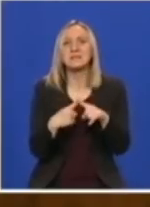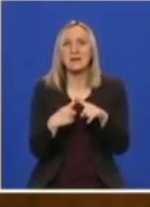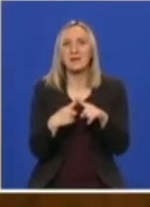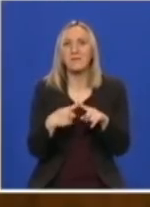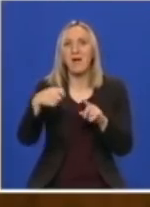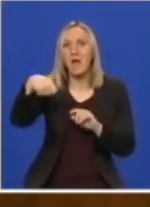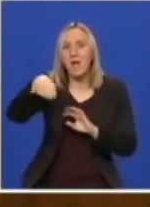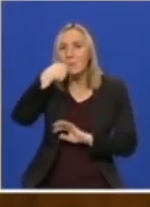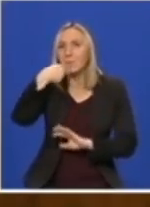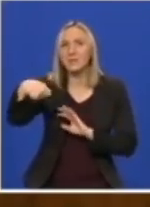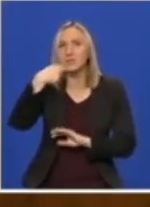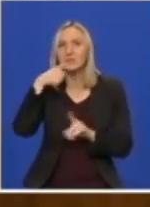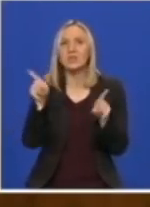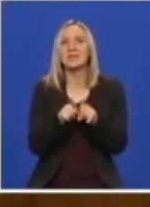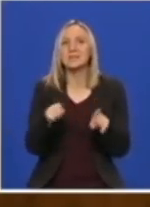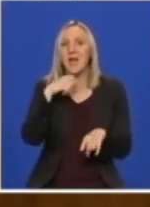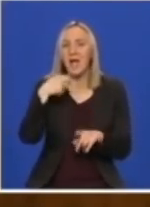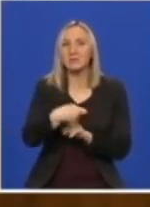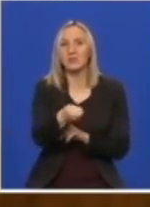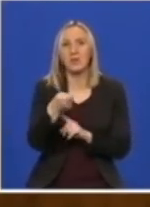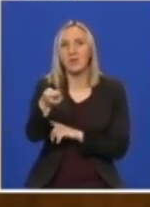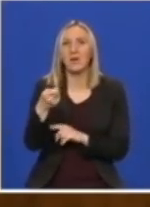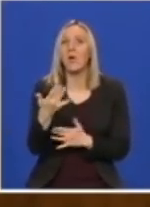pričešće iz iste kašike. Koliko je to opasno?